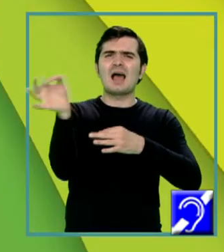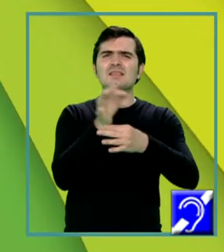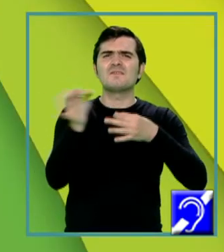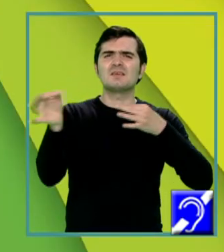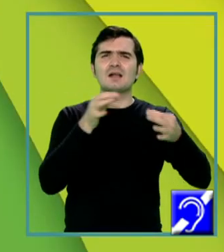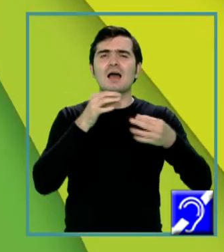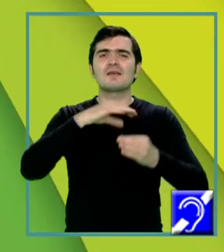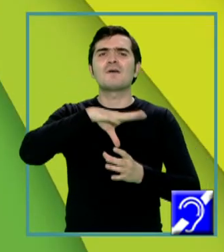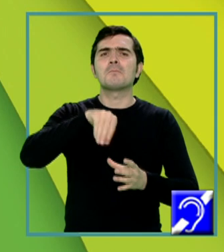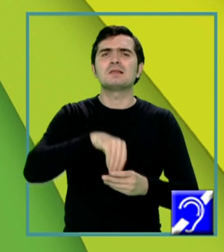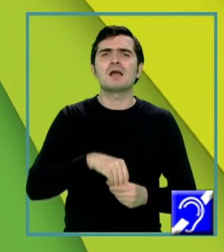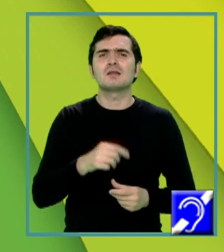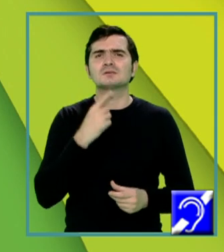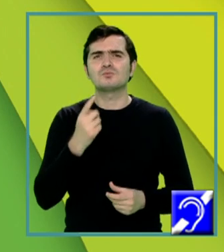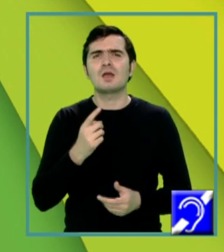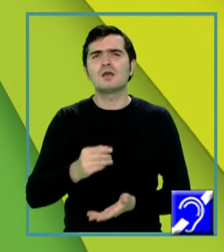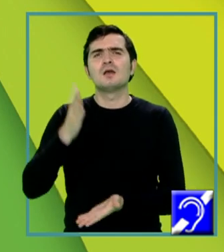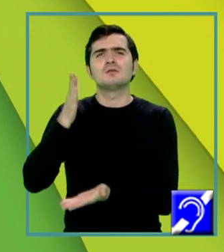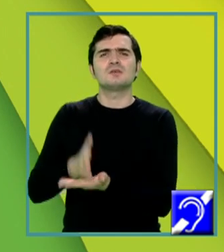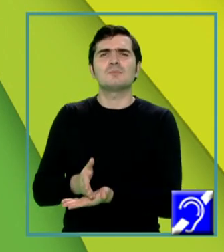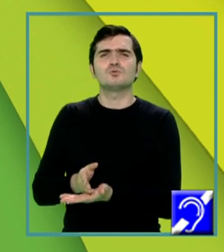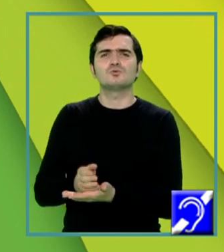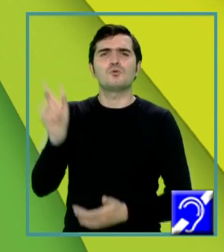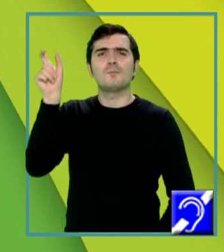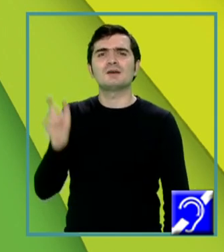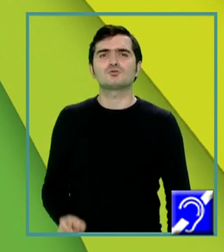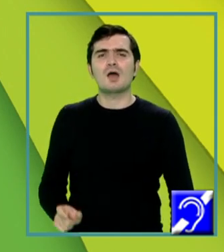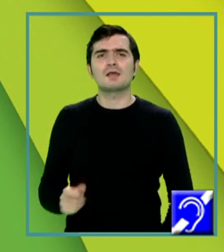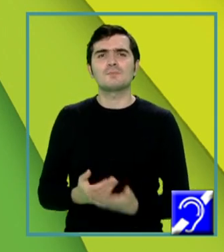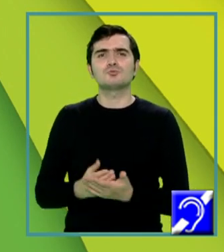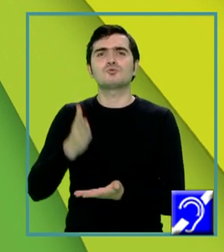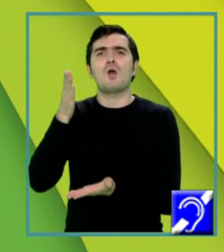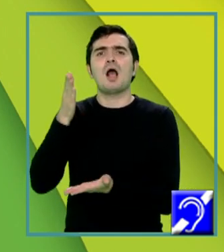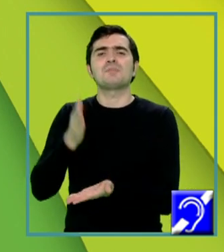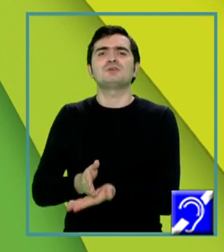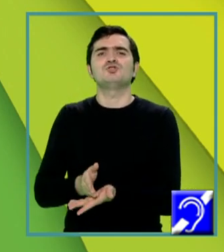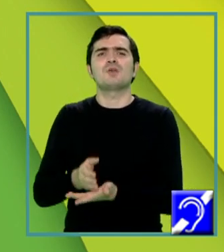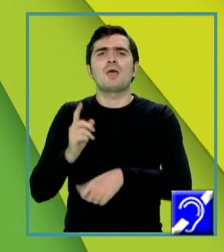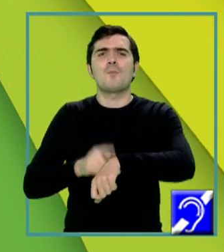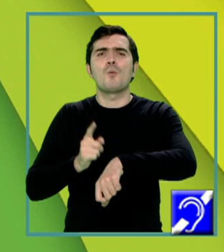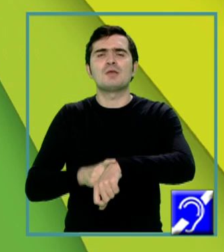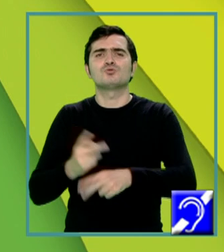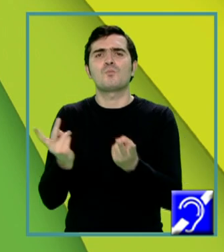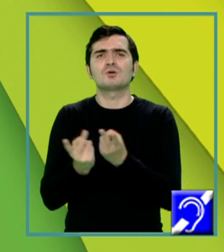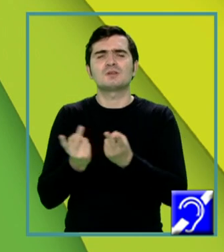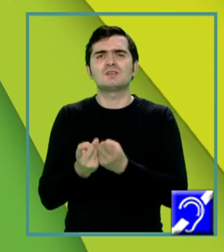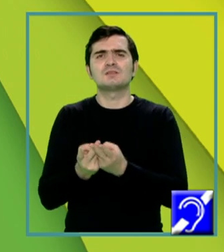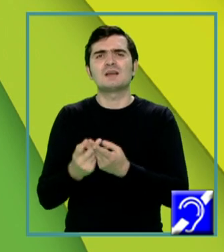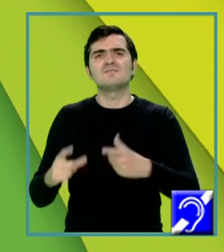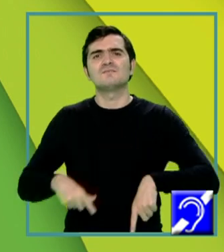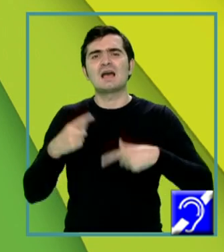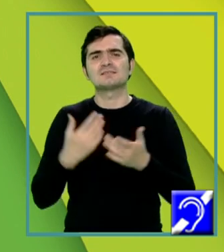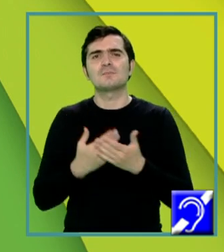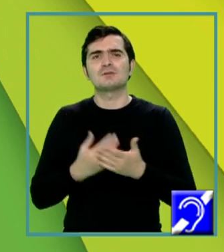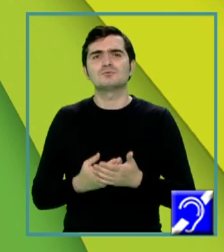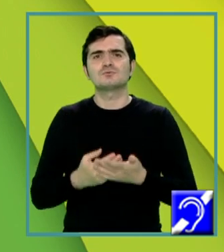dreptul individului, se referă la dreptul individului de a decide asupra momentului optim din viață pentru